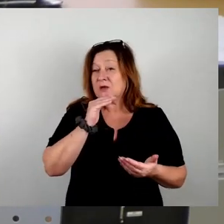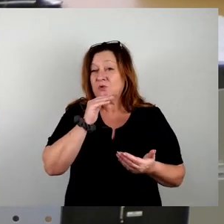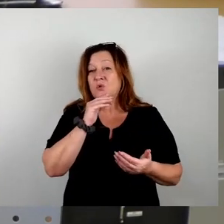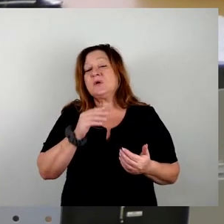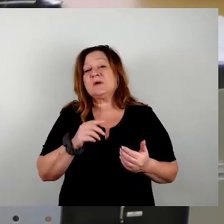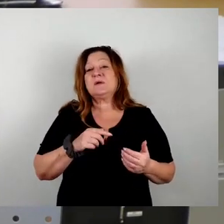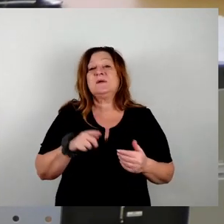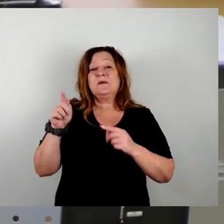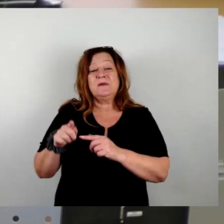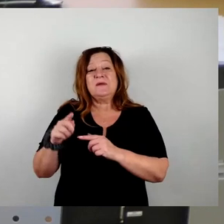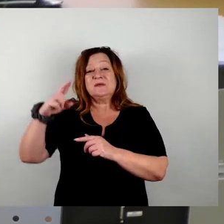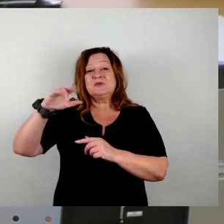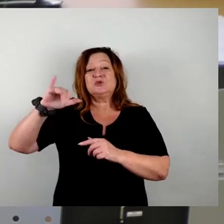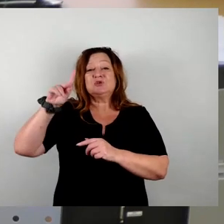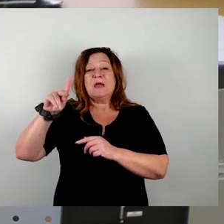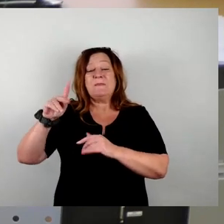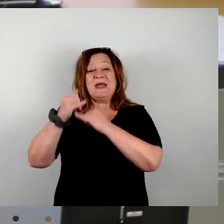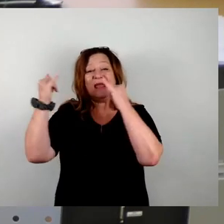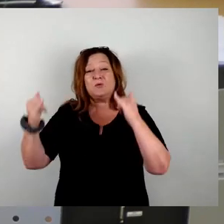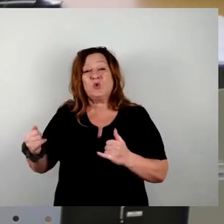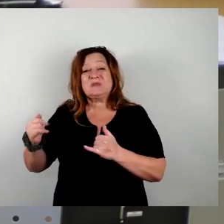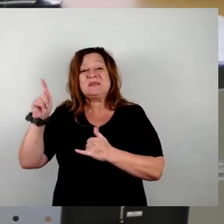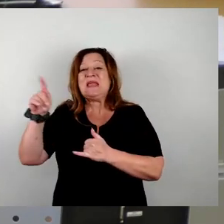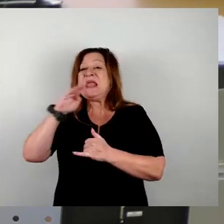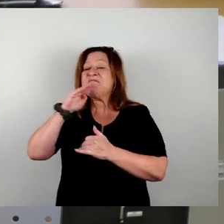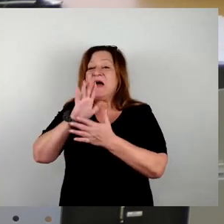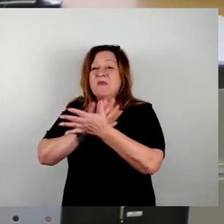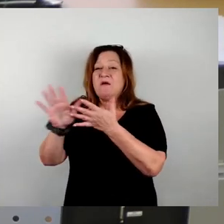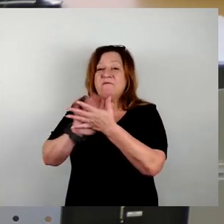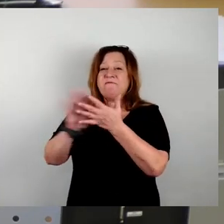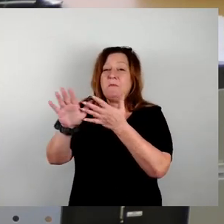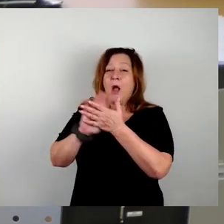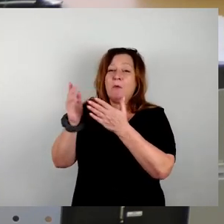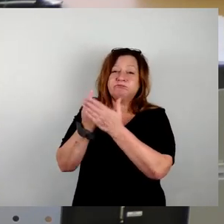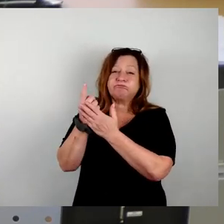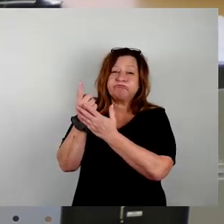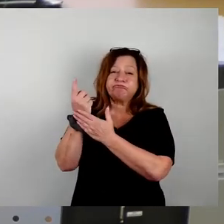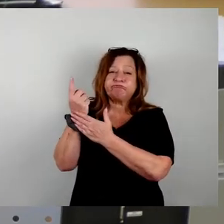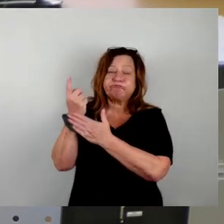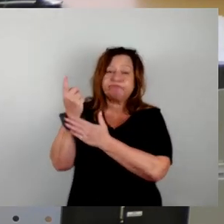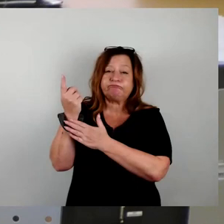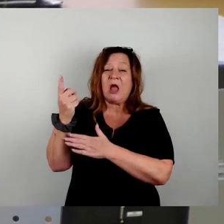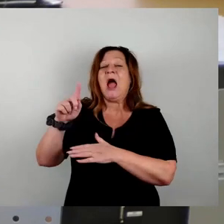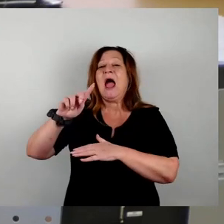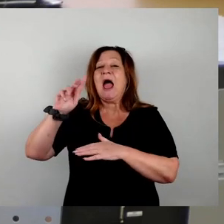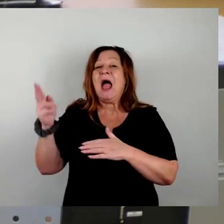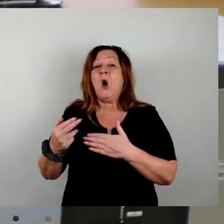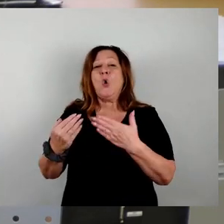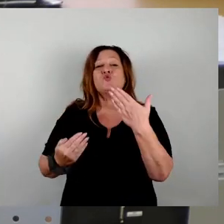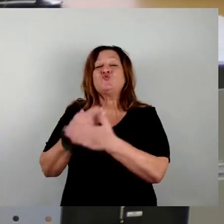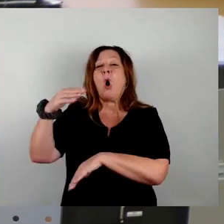Chip-Industrie, die einen horrend steigenden Wasserverbrauch angemeldet hat, geht es ja auch noch um die Neuansiedlung von